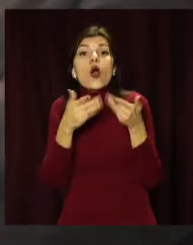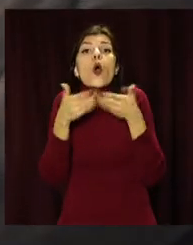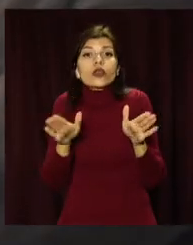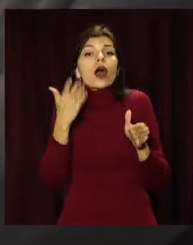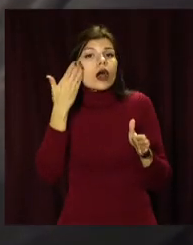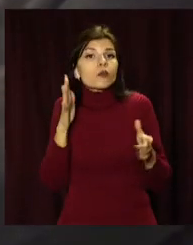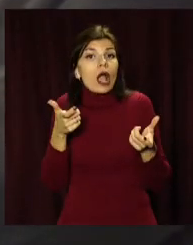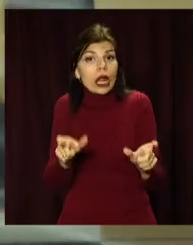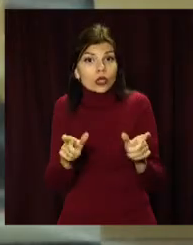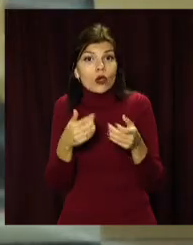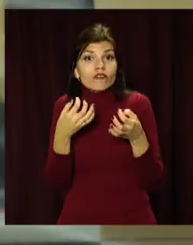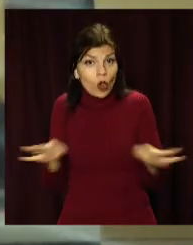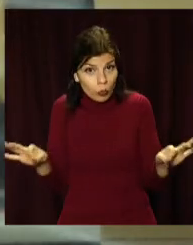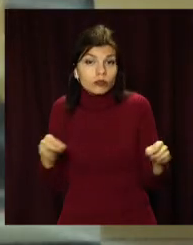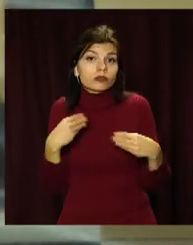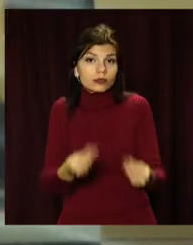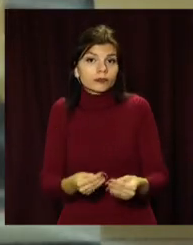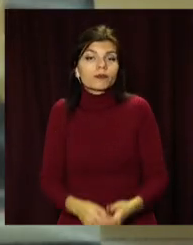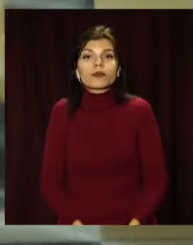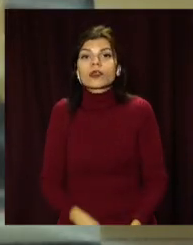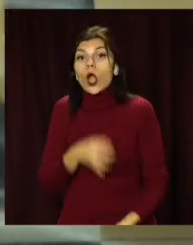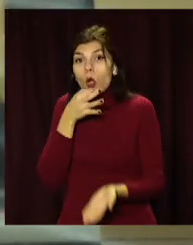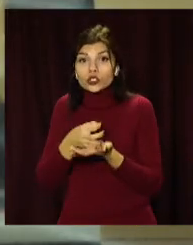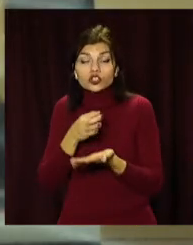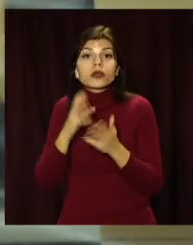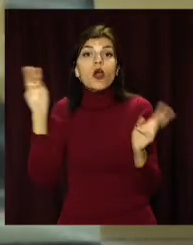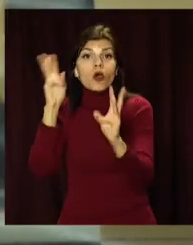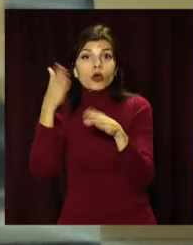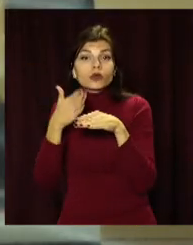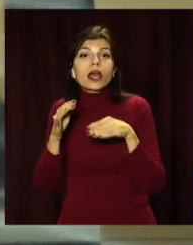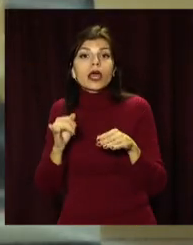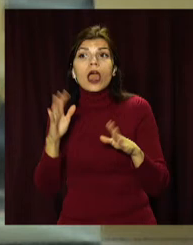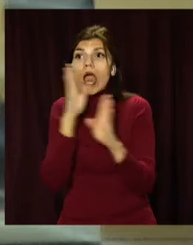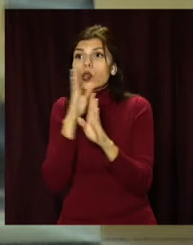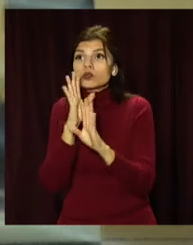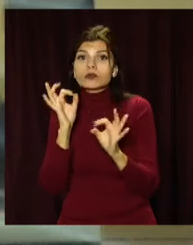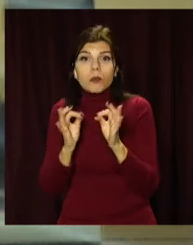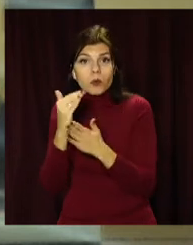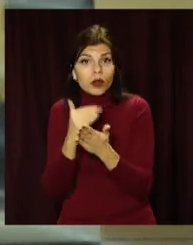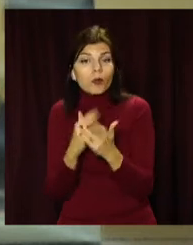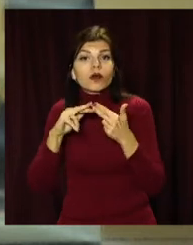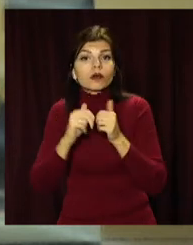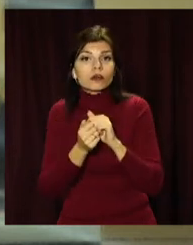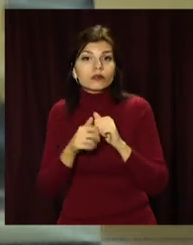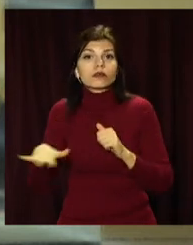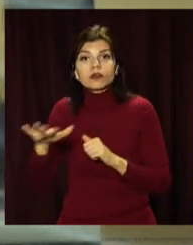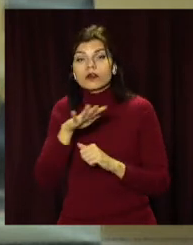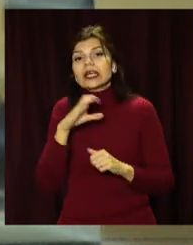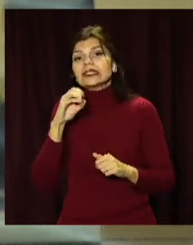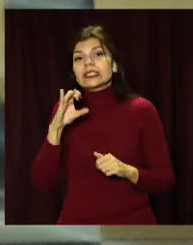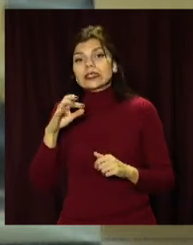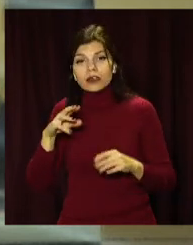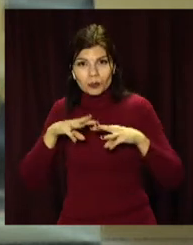послаблять карантин. Квартальні звіти, нова пожежна частина та екологічна програма. У Кам'янському пройшла чергова сесія